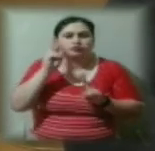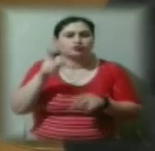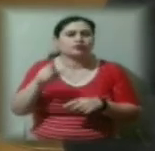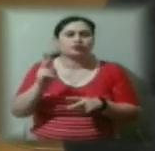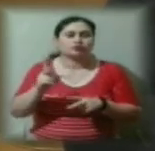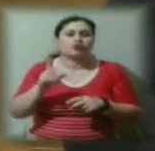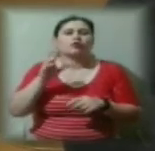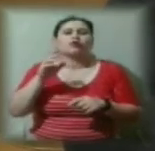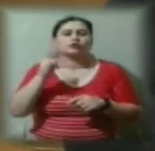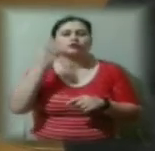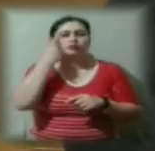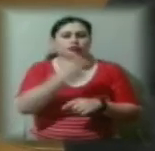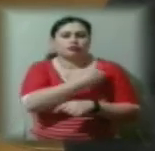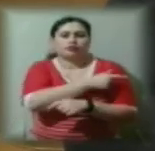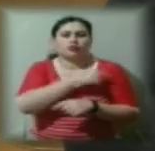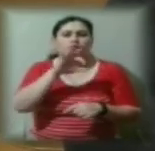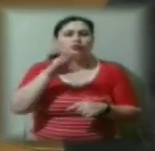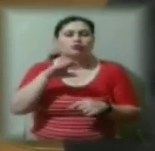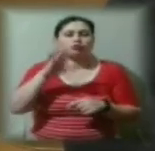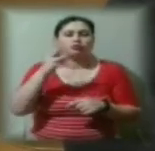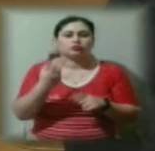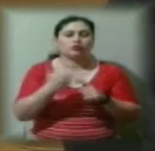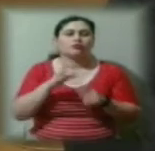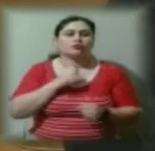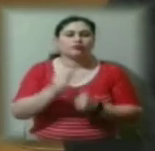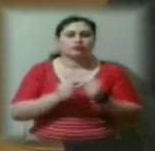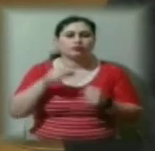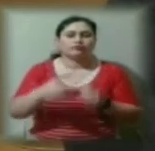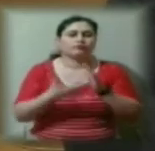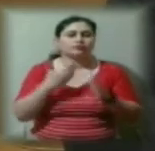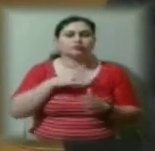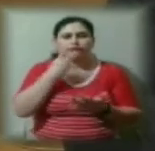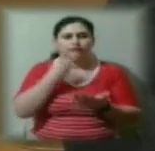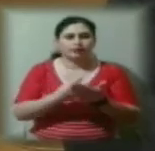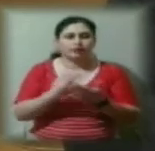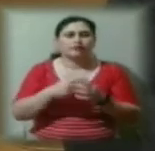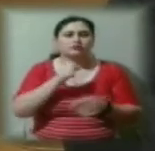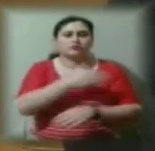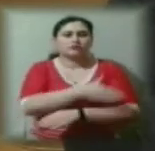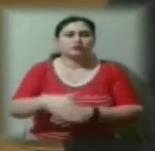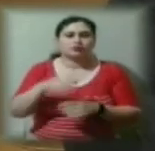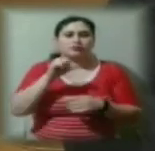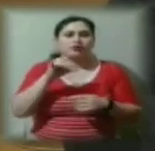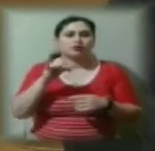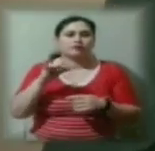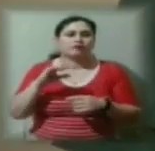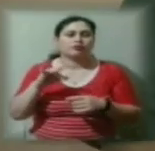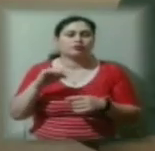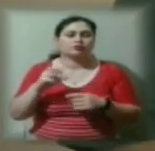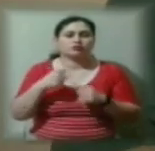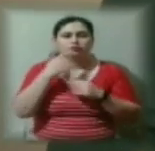швидкої допомоги, який здійснює виїзд за даним викликом за адресою вулиця Марії Фортус біля спортивної школи.